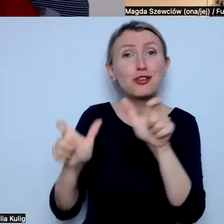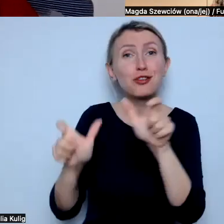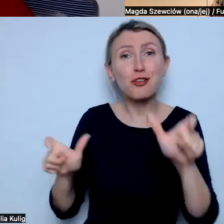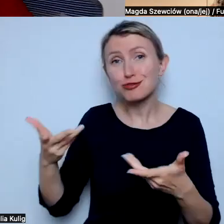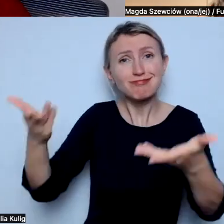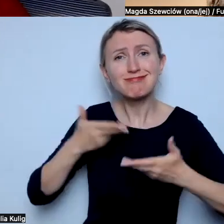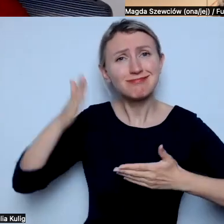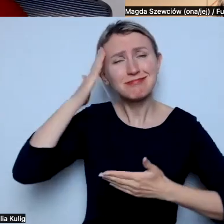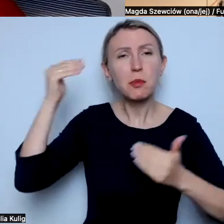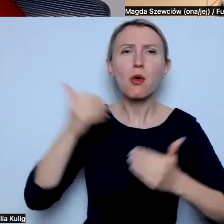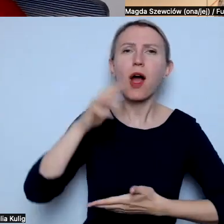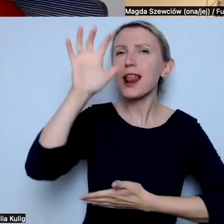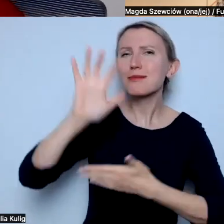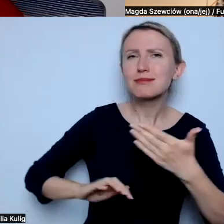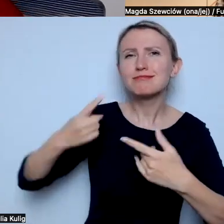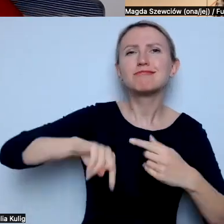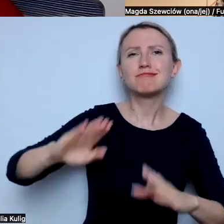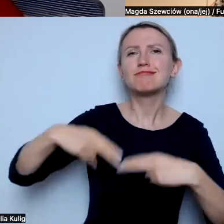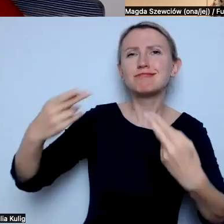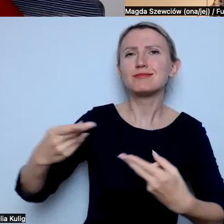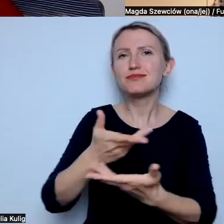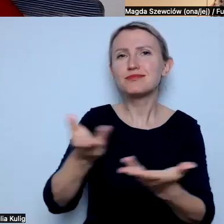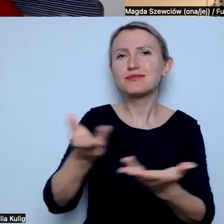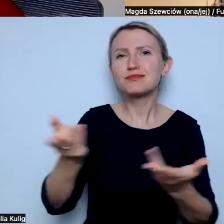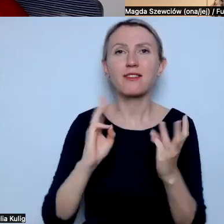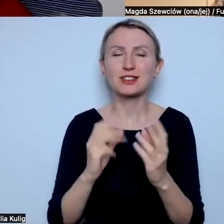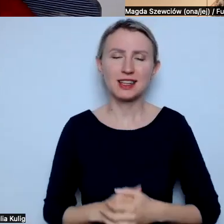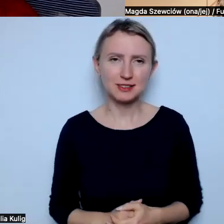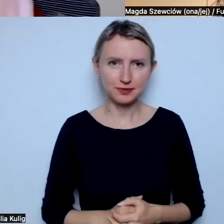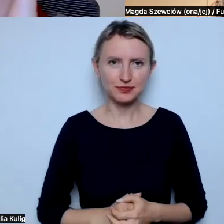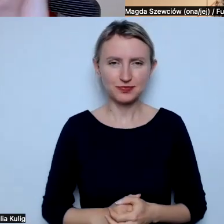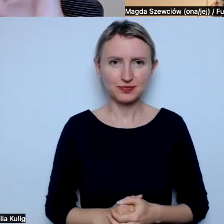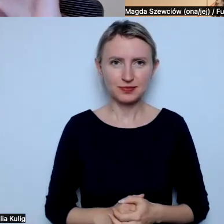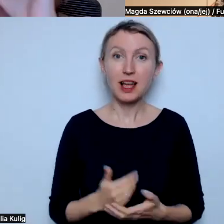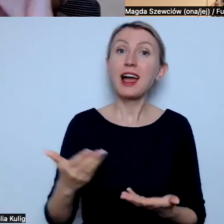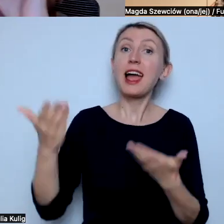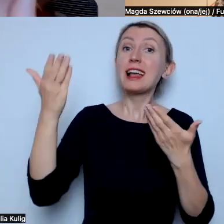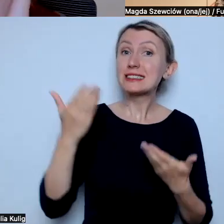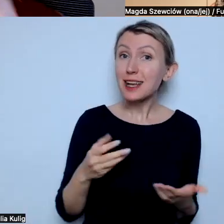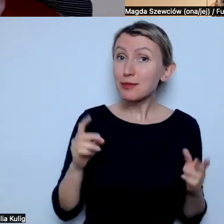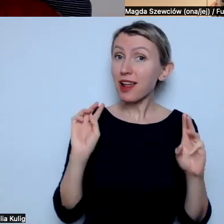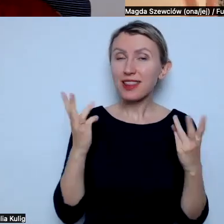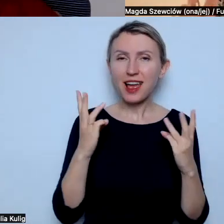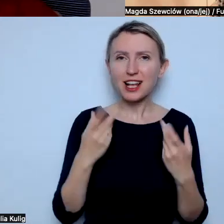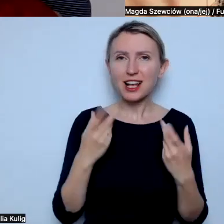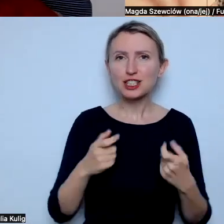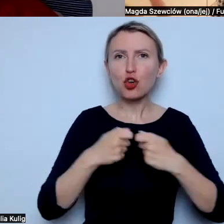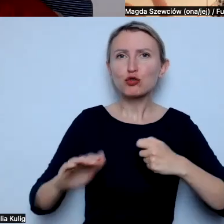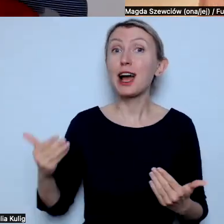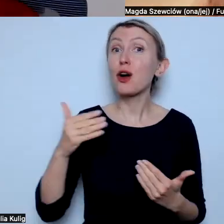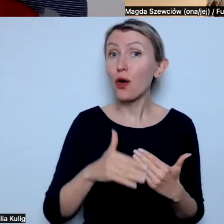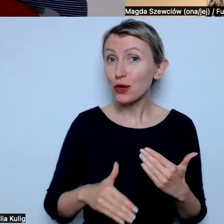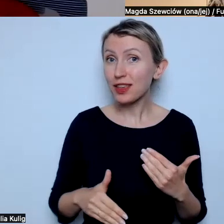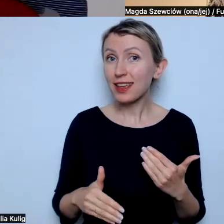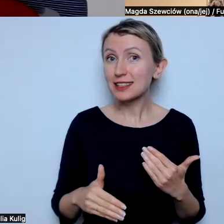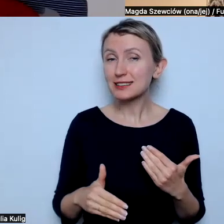publikacji, które my jakoś przekazujemy w ramach warsztatów. Więc zapraszam na warsztaty sojusznicze, których mamy jeszcze trzy.